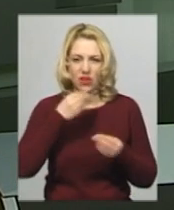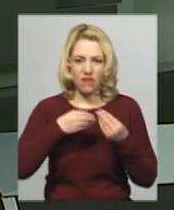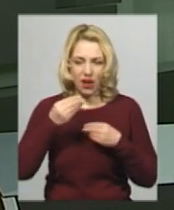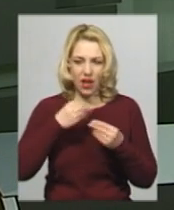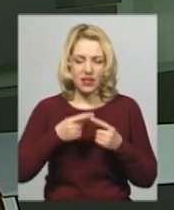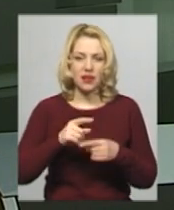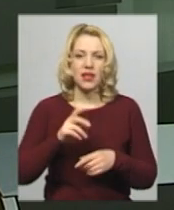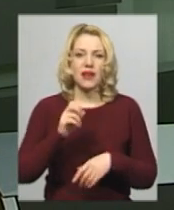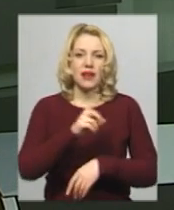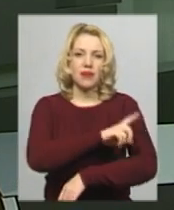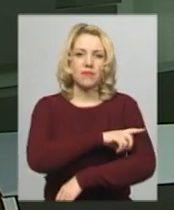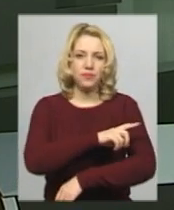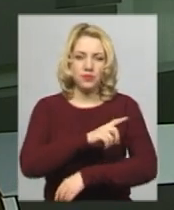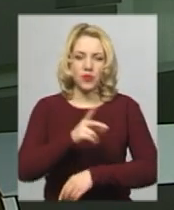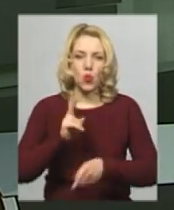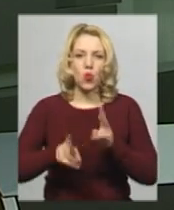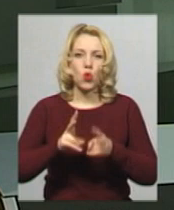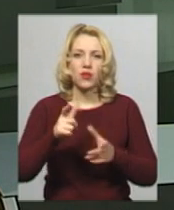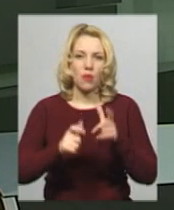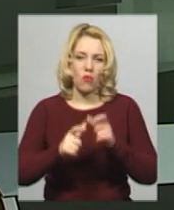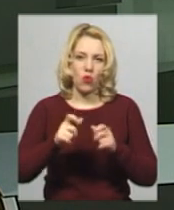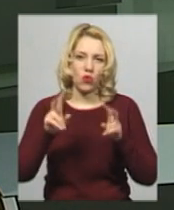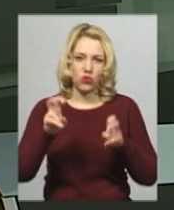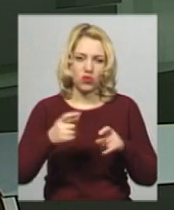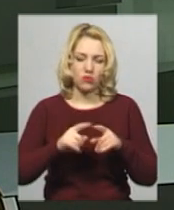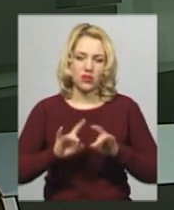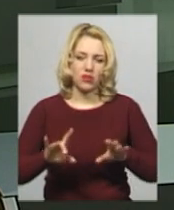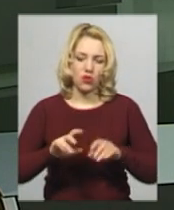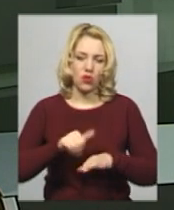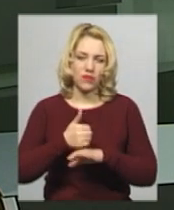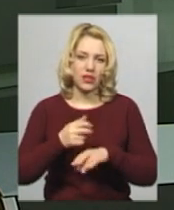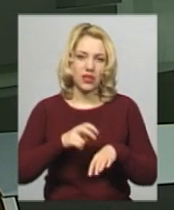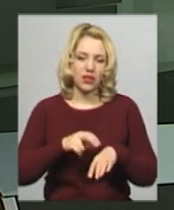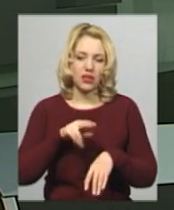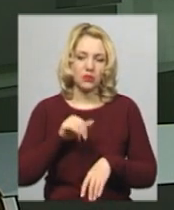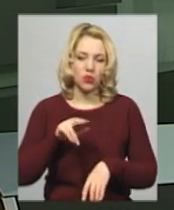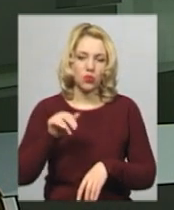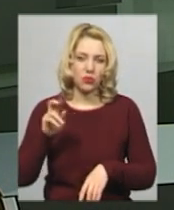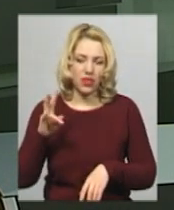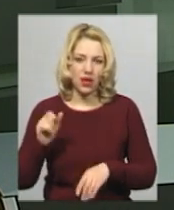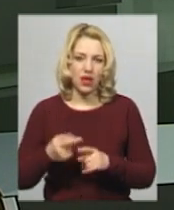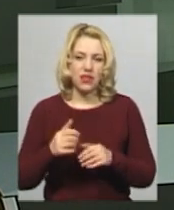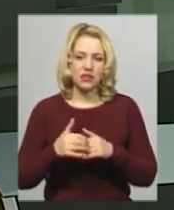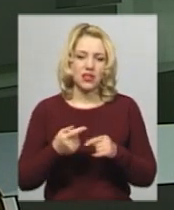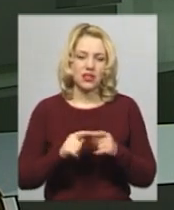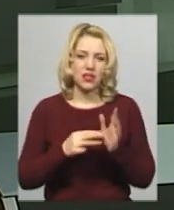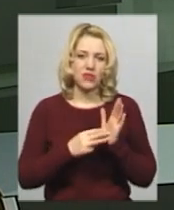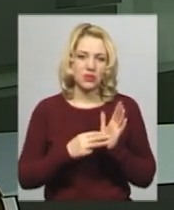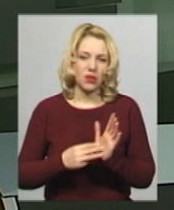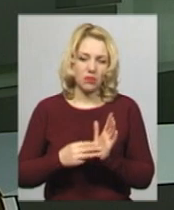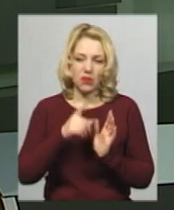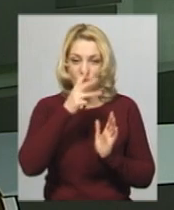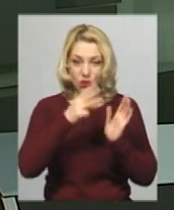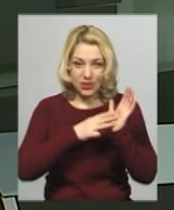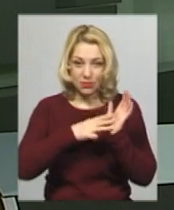інфекційної лікарні. Про це розповіла головний лікар закладу Оксана Піддубна. За її словами, серед них восьмимісячна дитина у важкому стані,